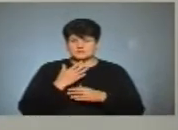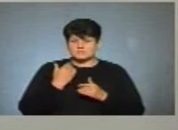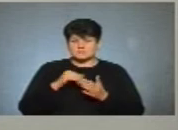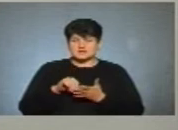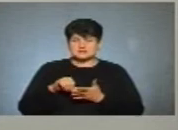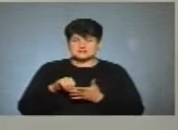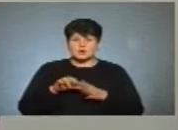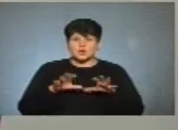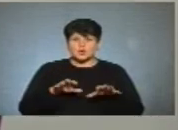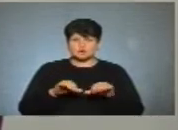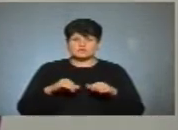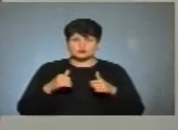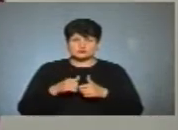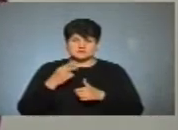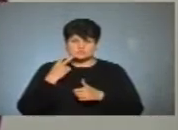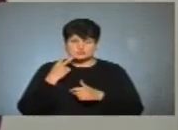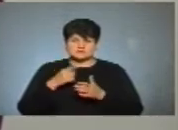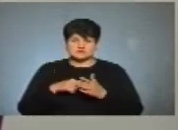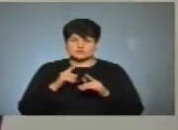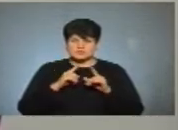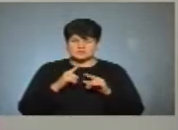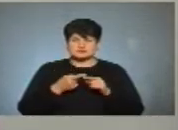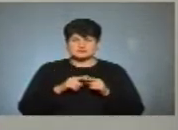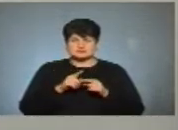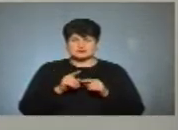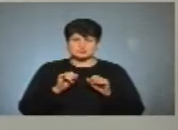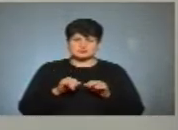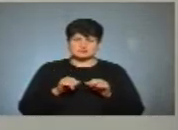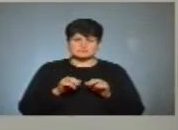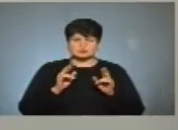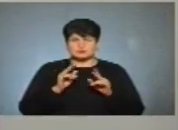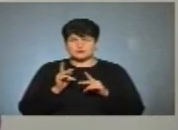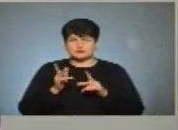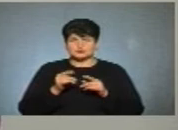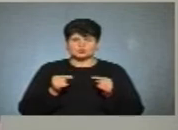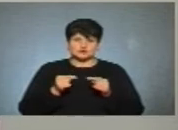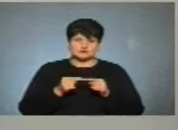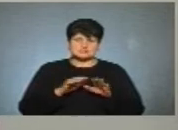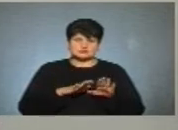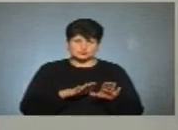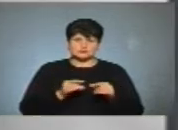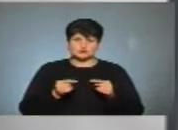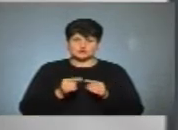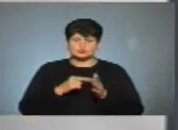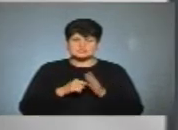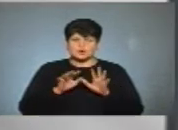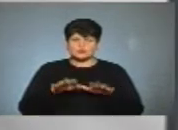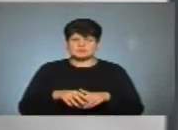представники, голови комісій постійних міської ради, хоча це, ні, це можливо може бути помилково, точно заступники, точно міський голова.